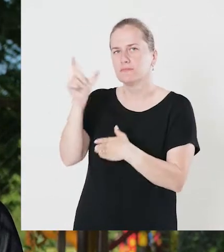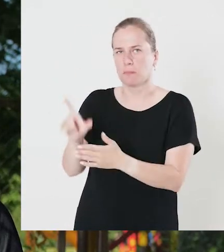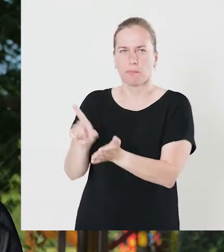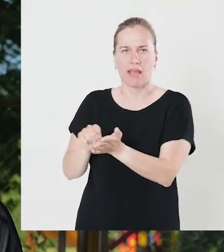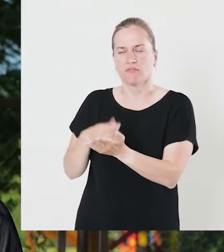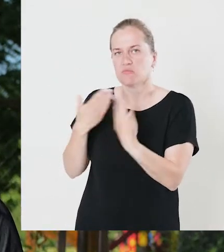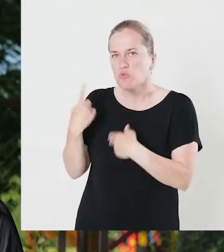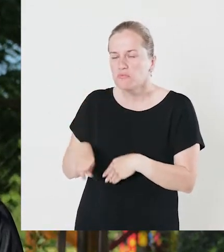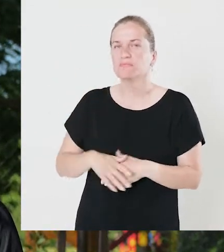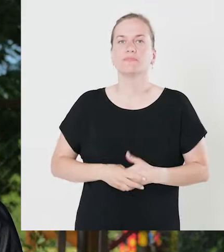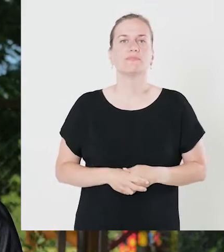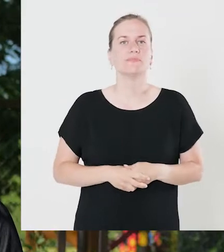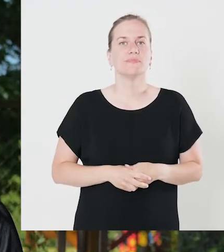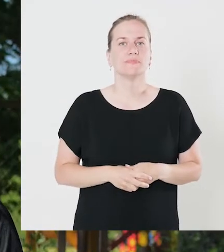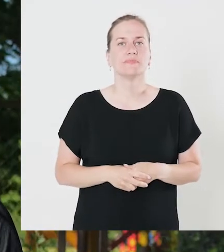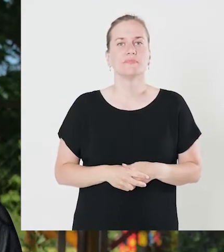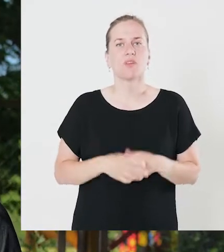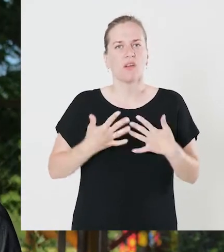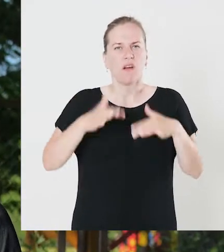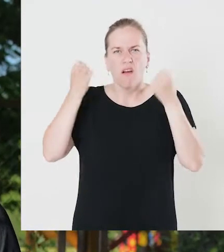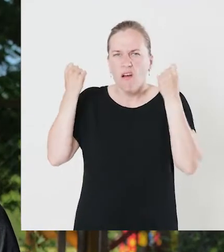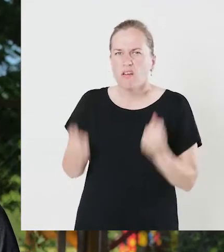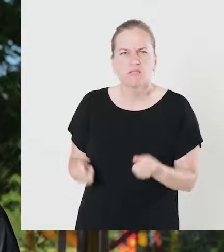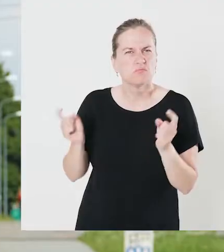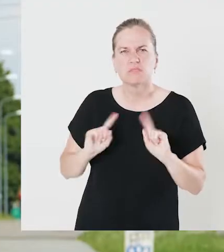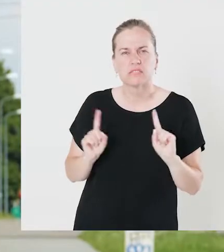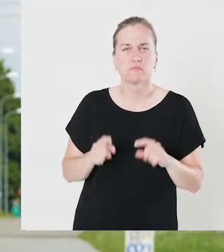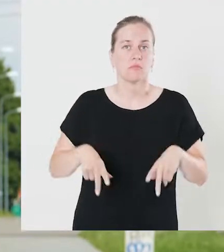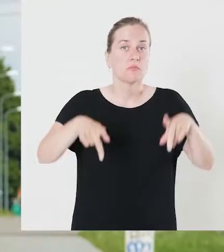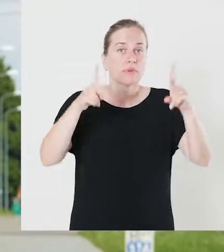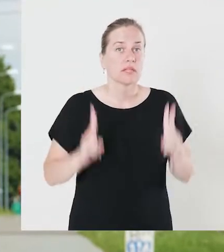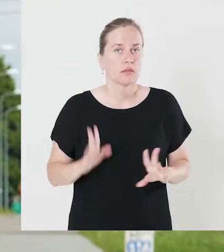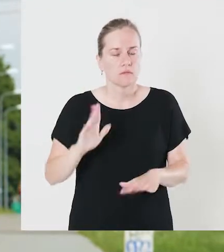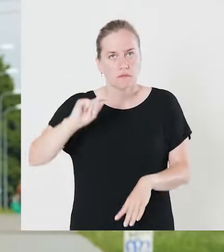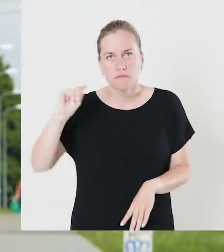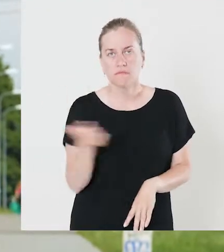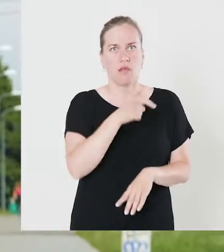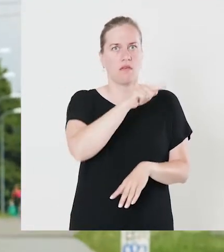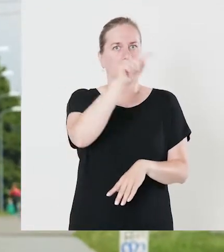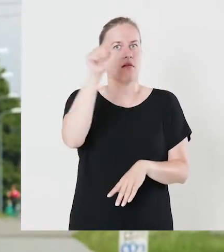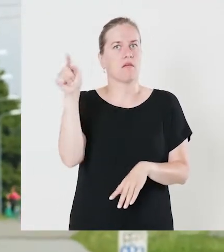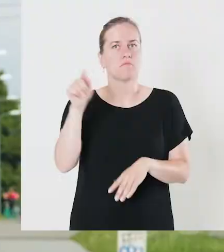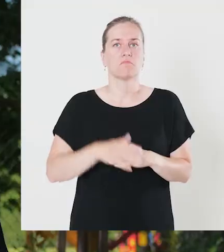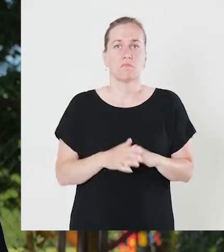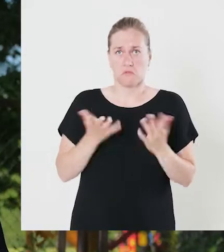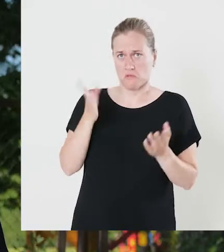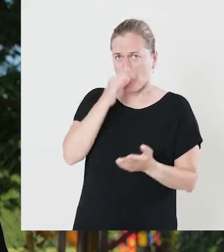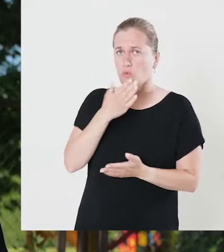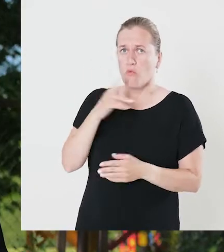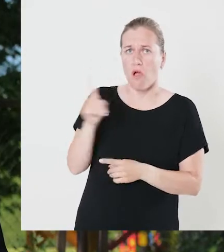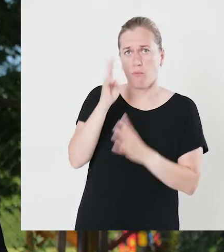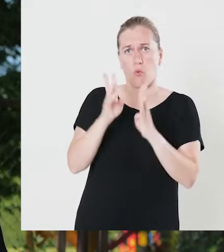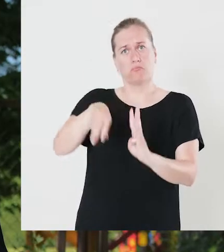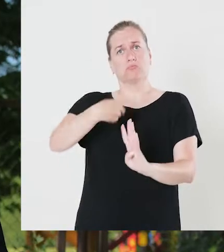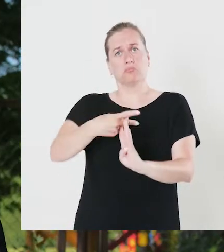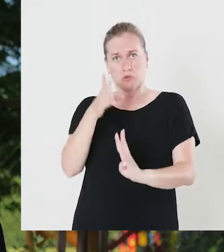rääkisin ühe Tallinna pensionäriga. Kõige raskem on ikka see, et ei ole vahepeal pinki, kus istuda saada. Või siis noh, suvi selle ajal saab muru peale